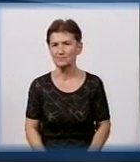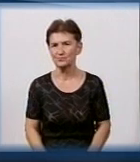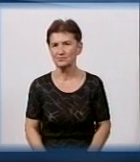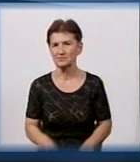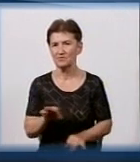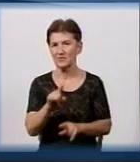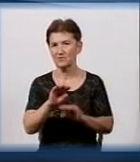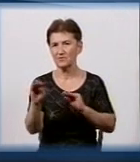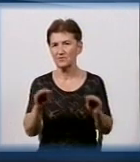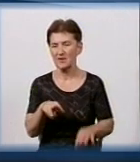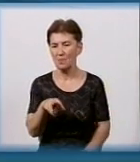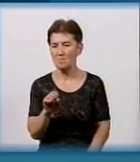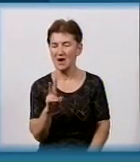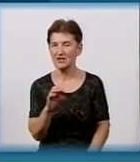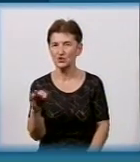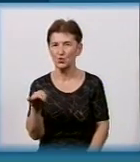благоустрою Андрій Максюта.